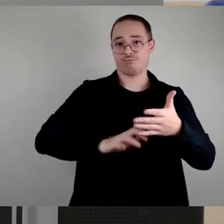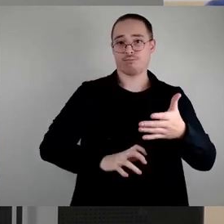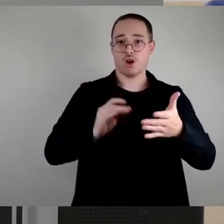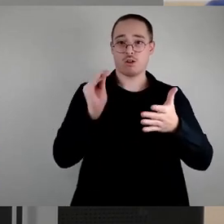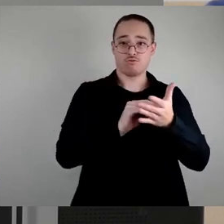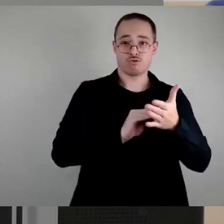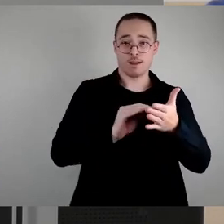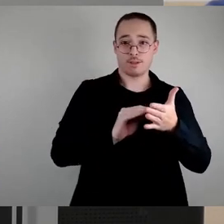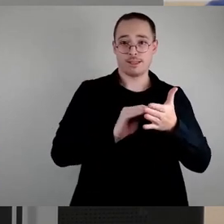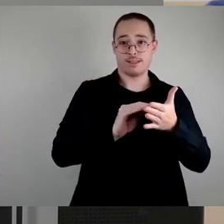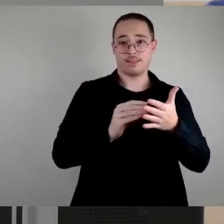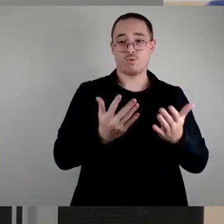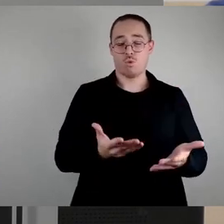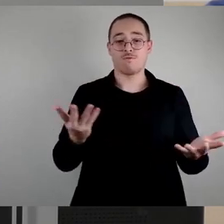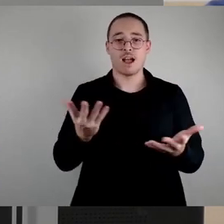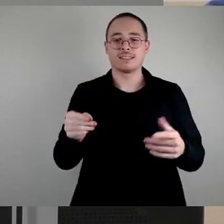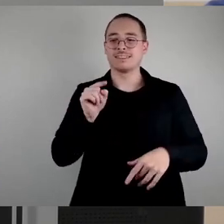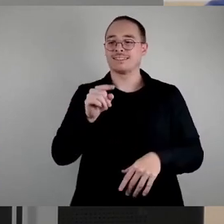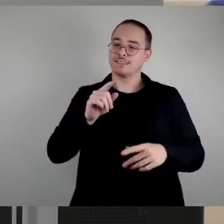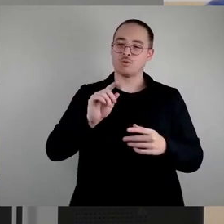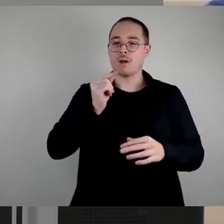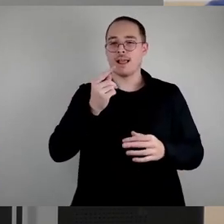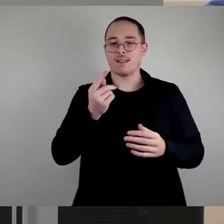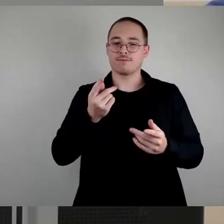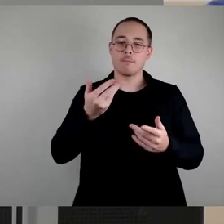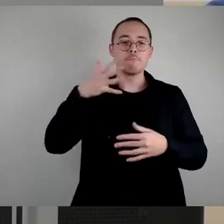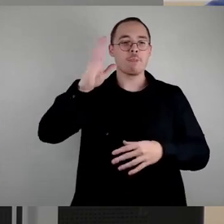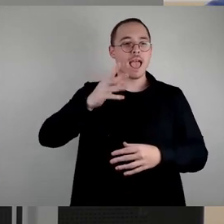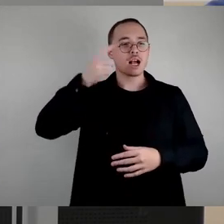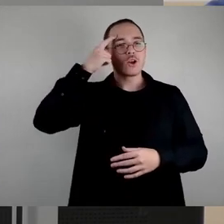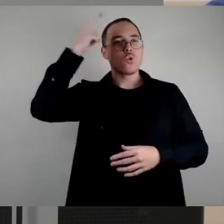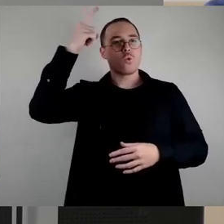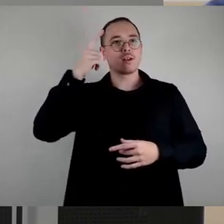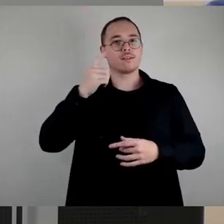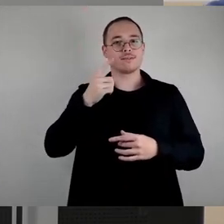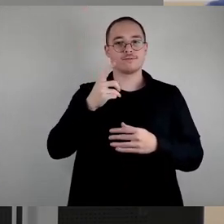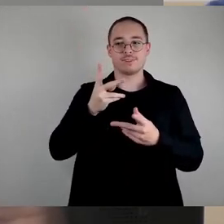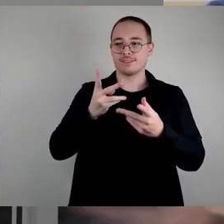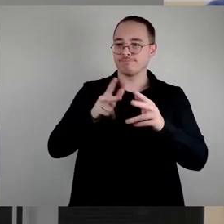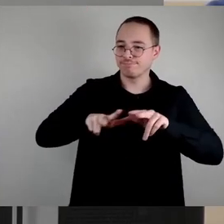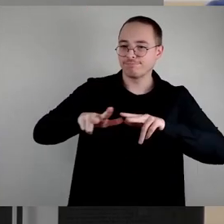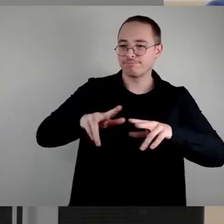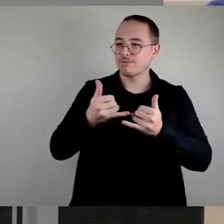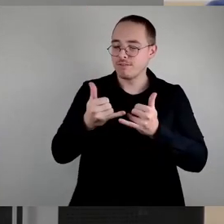wird dieser Sachlage eher gerecht. Und deswegen möchte ich an der Stelle noch mal für unseren Ersetzungsantrag werben. Vielen Dank.